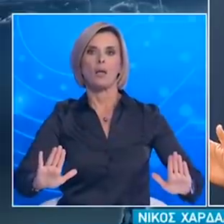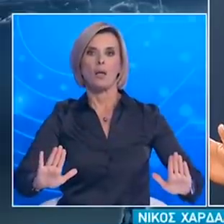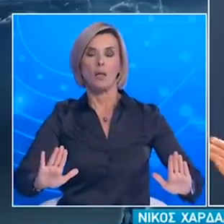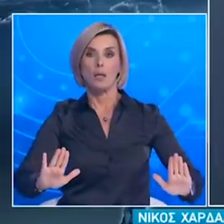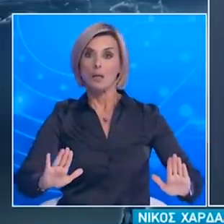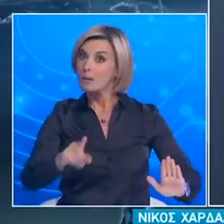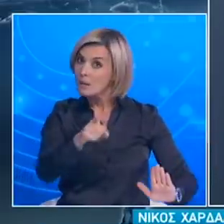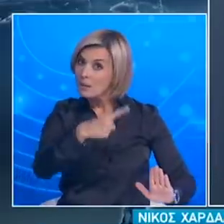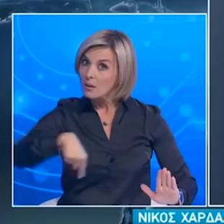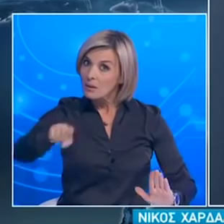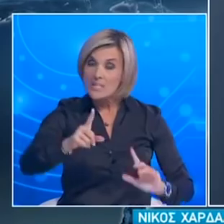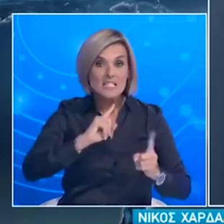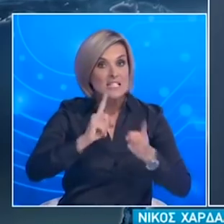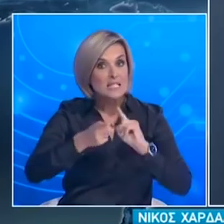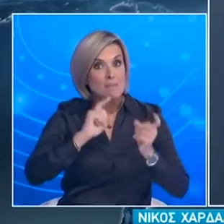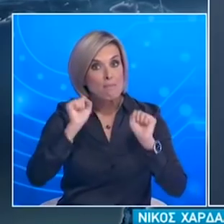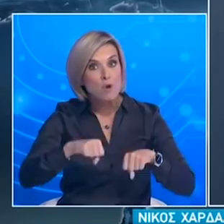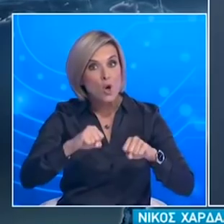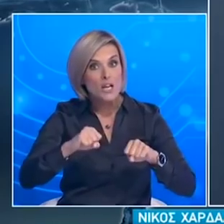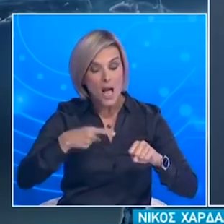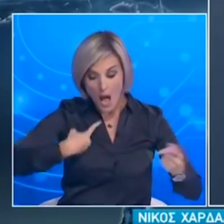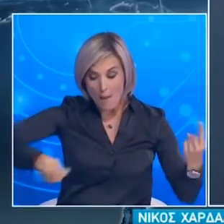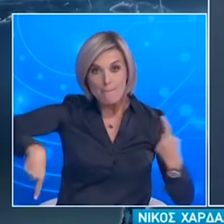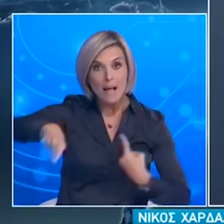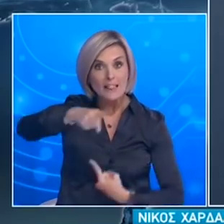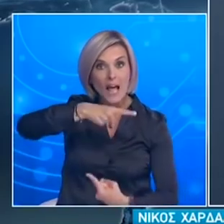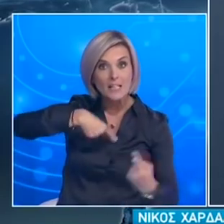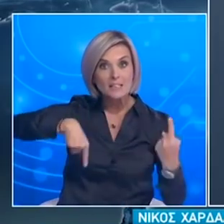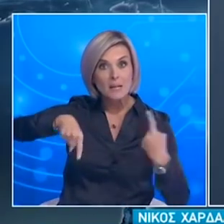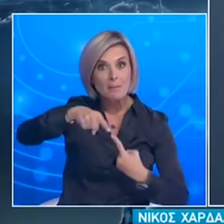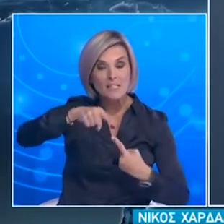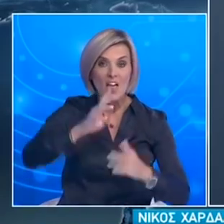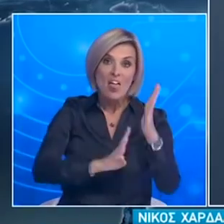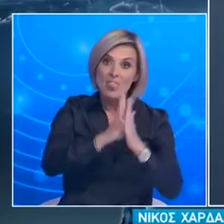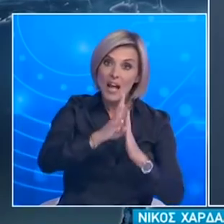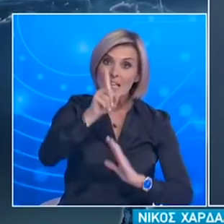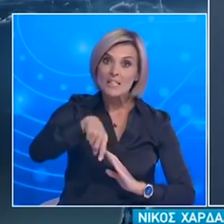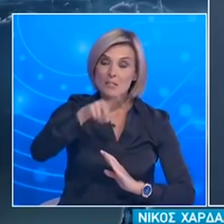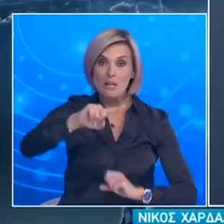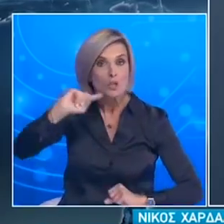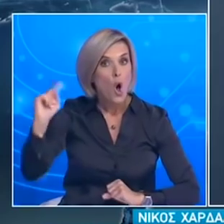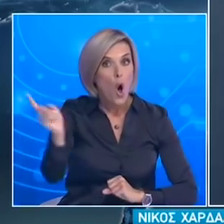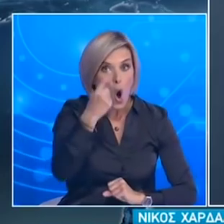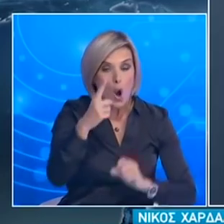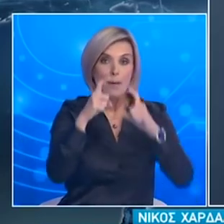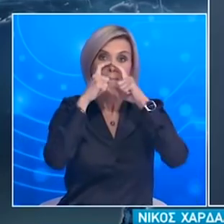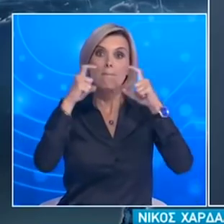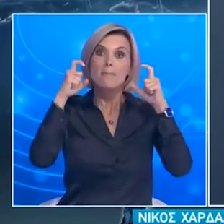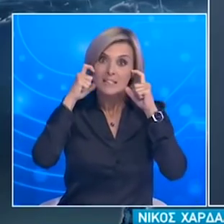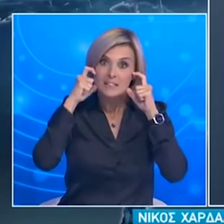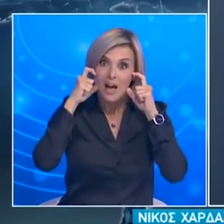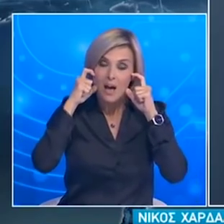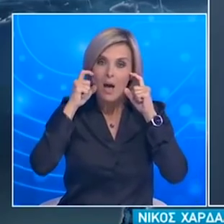επιδημιολόγοι σε γενικές γραμμές να το επιβεβαιώσουν προφανώς αυτό δεν γίνεται άρα όσο περισσότερο